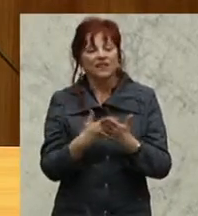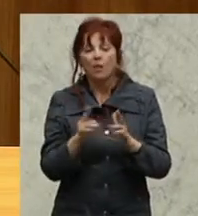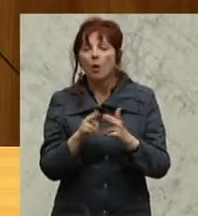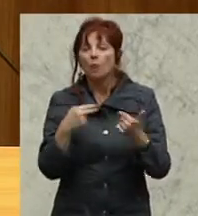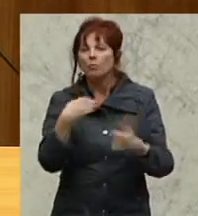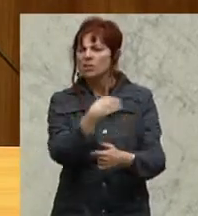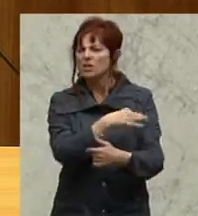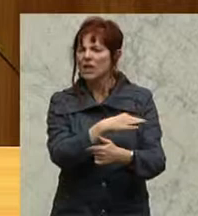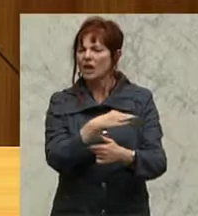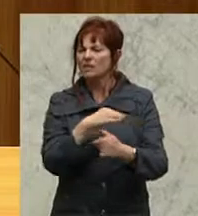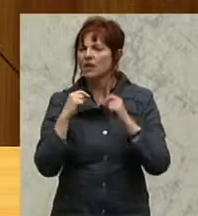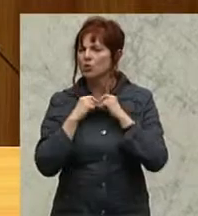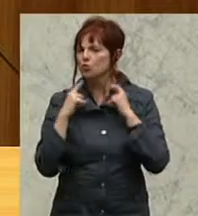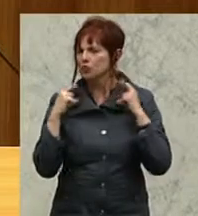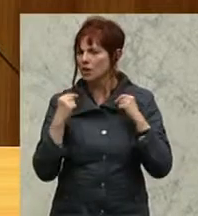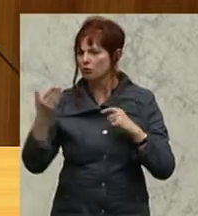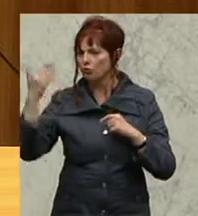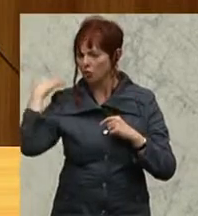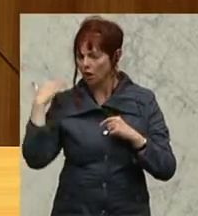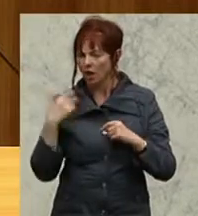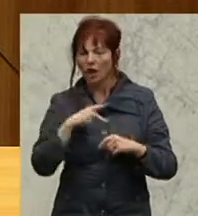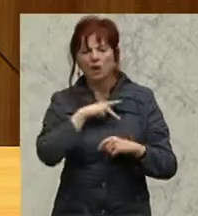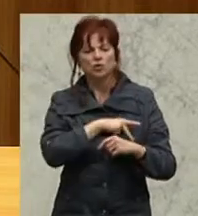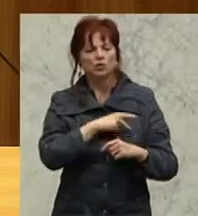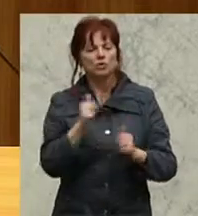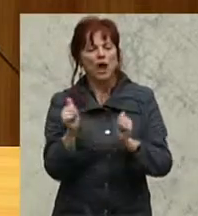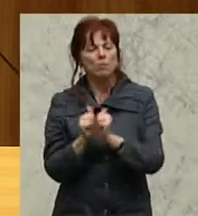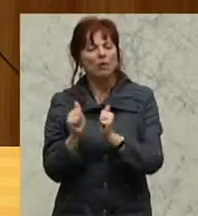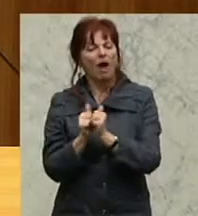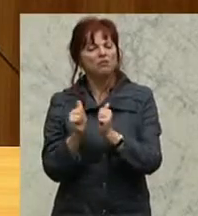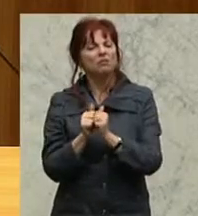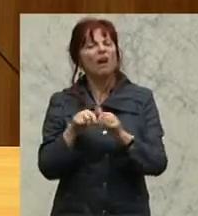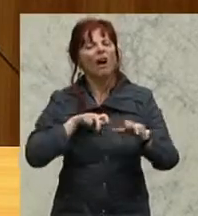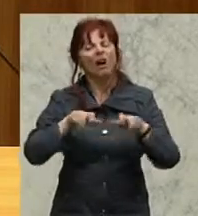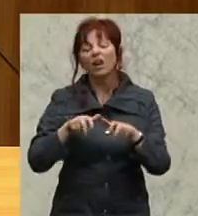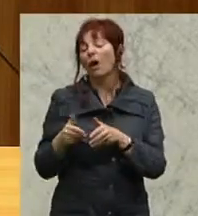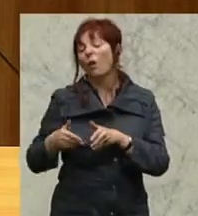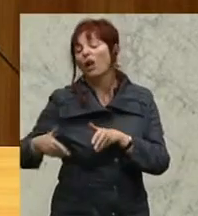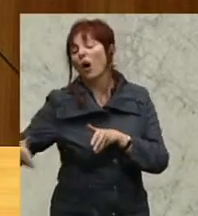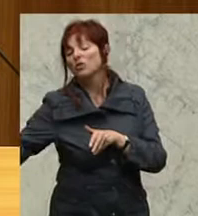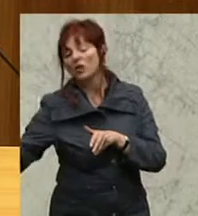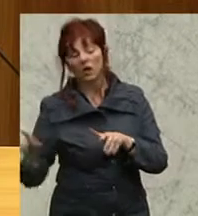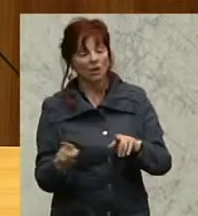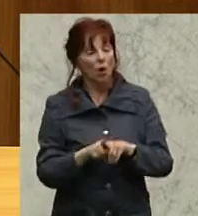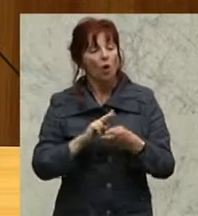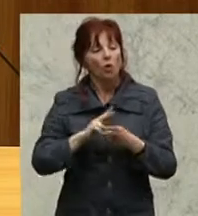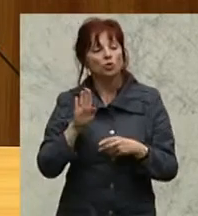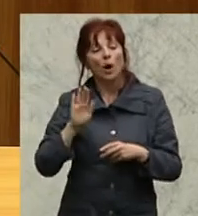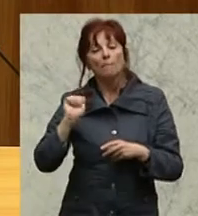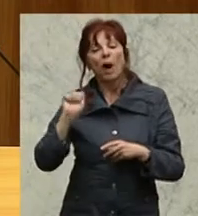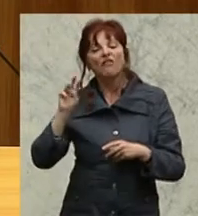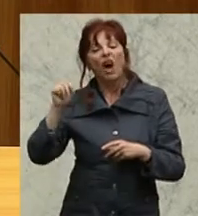Sozialpartner stark von der Regierung, genauso wie vom Parlament, hinausgedrängt hat. Und wie der Bawas-Kanal war, auch der